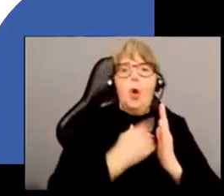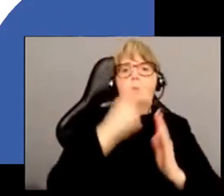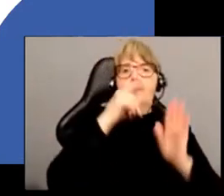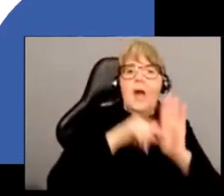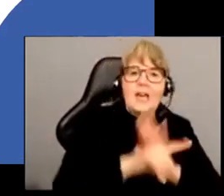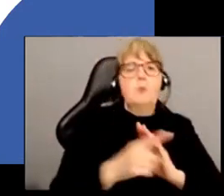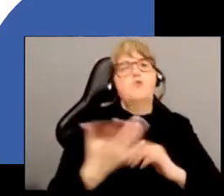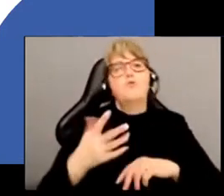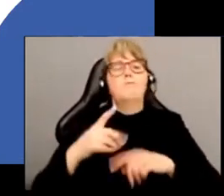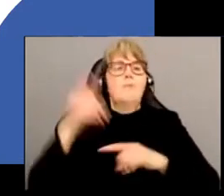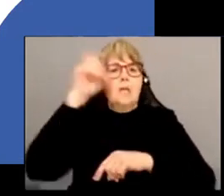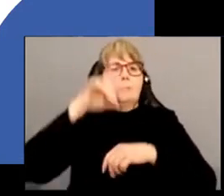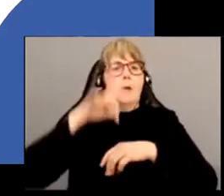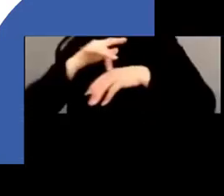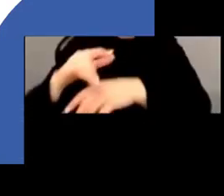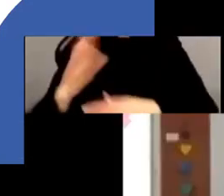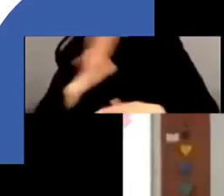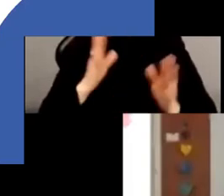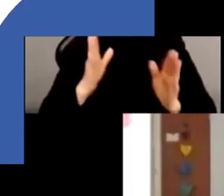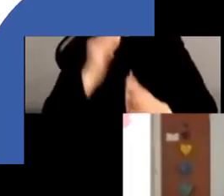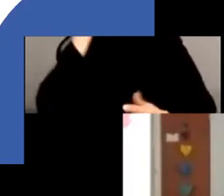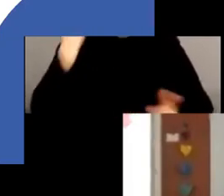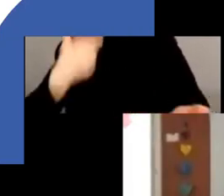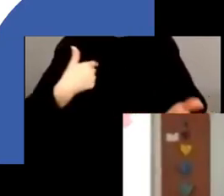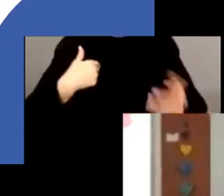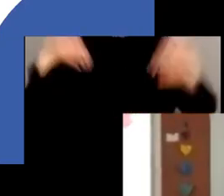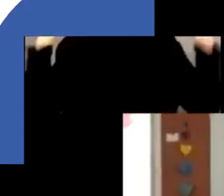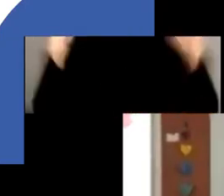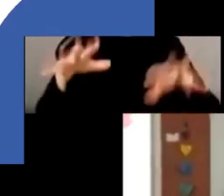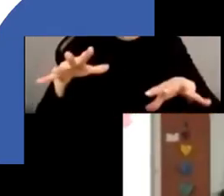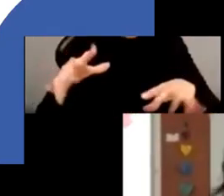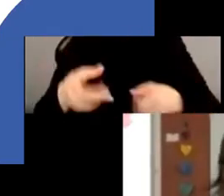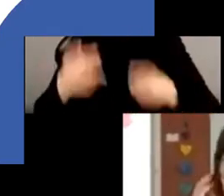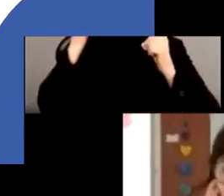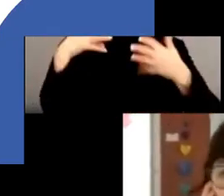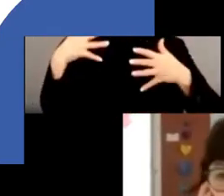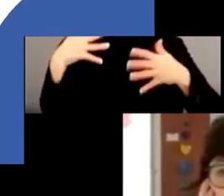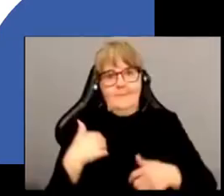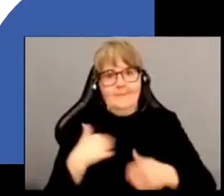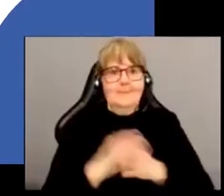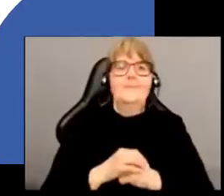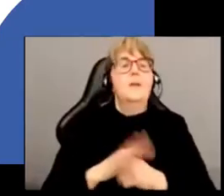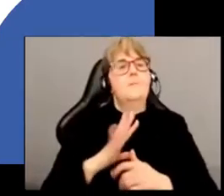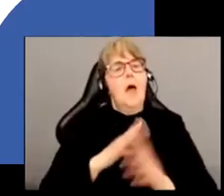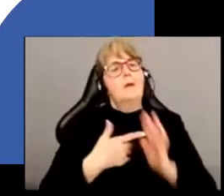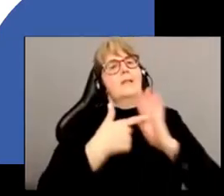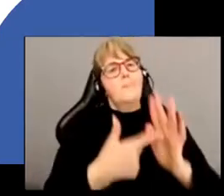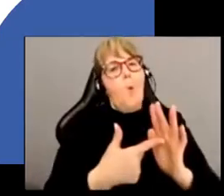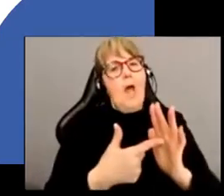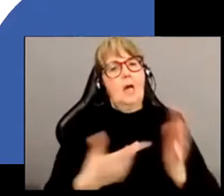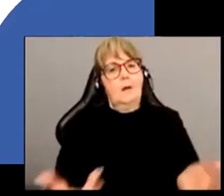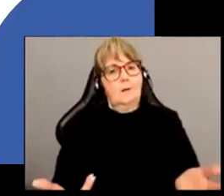Voilà pour quelques idées un petit peu comme cela, que je balance un peu rapidement, et qui en tout cas témoignent de ce que